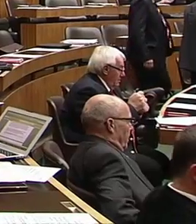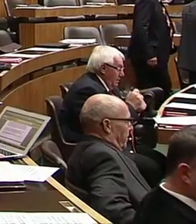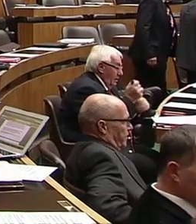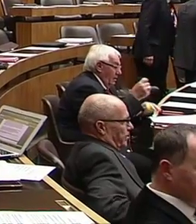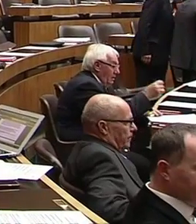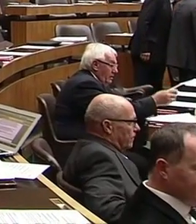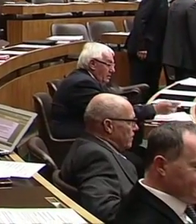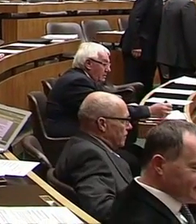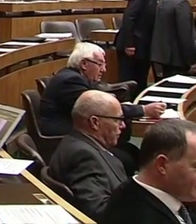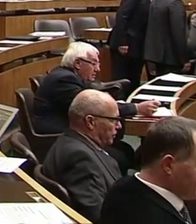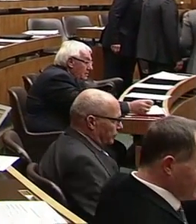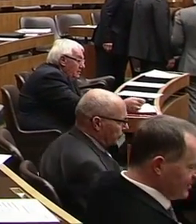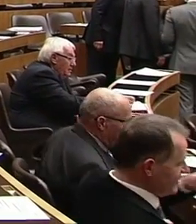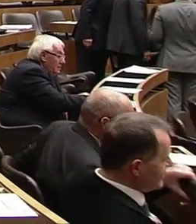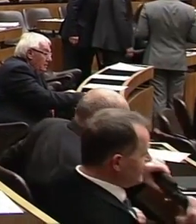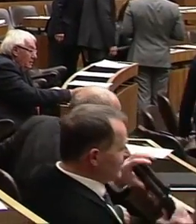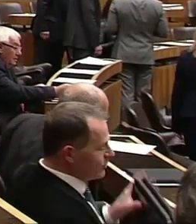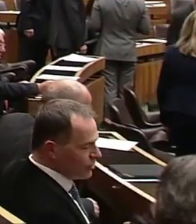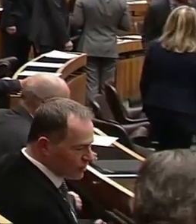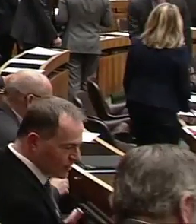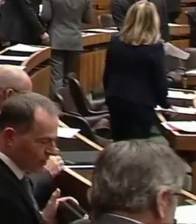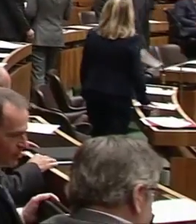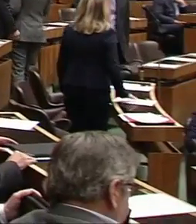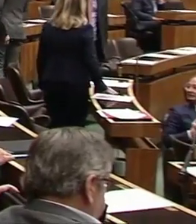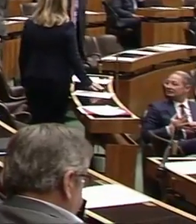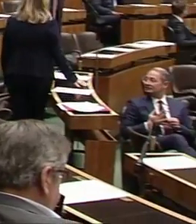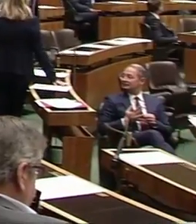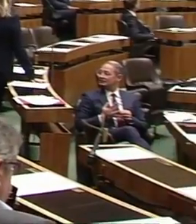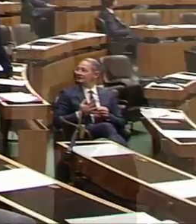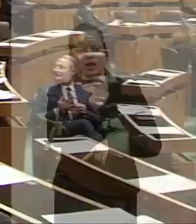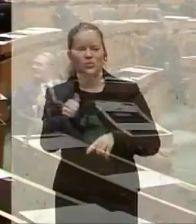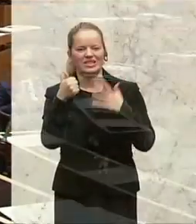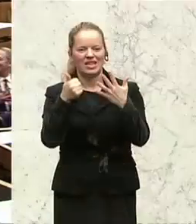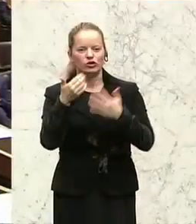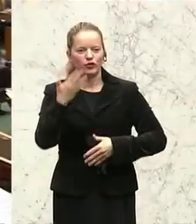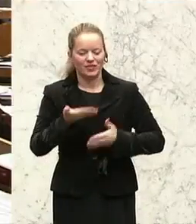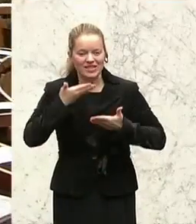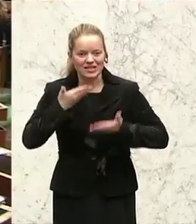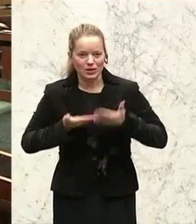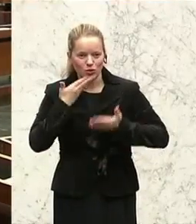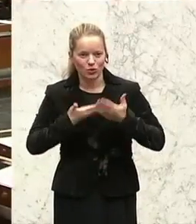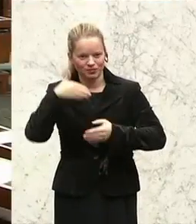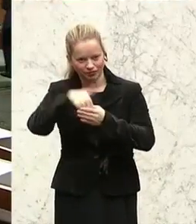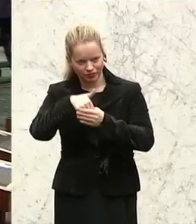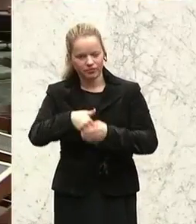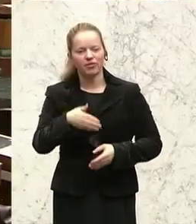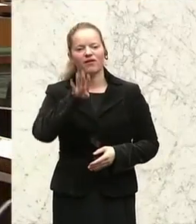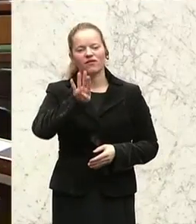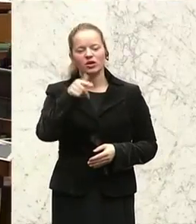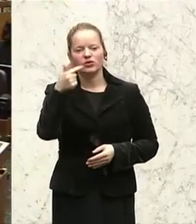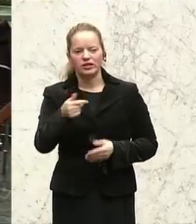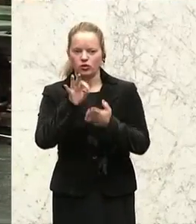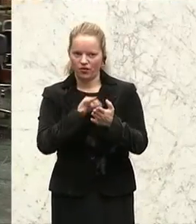November 2016 sowie der 155. und 156. Sitzung vom 24.